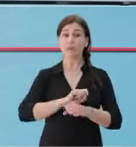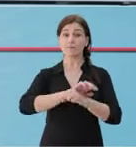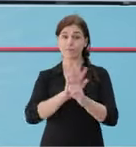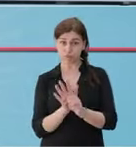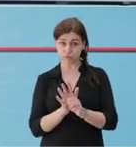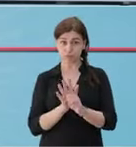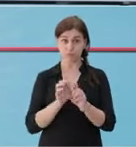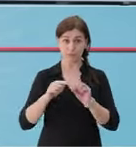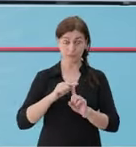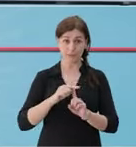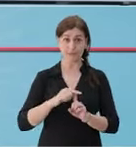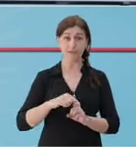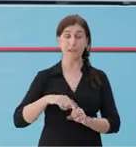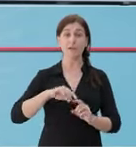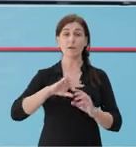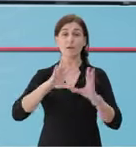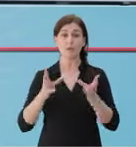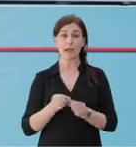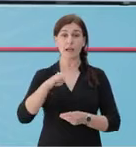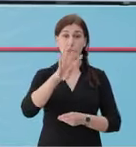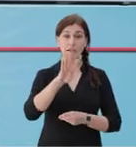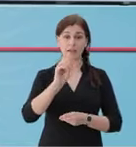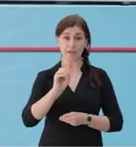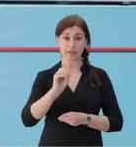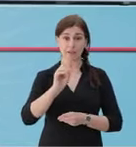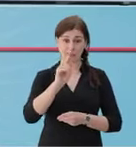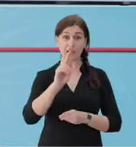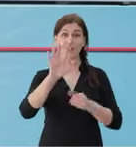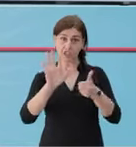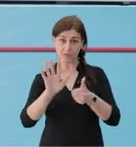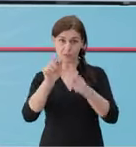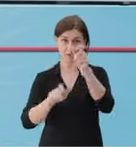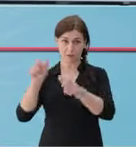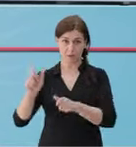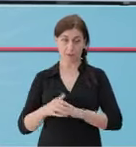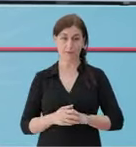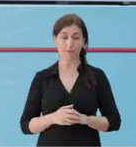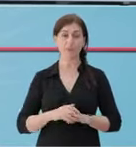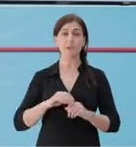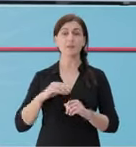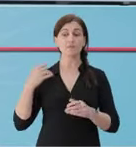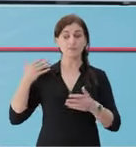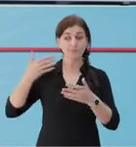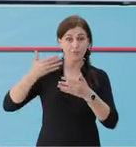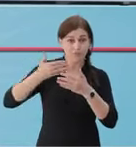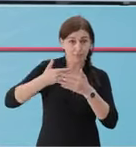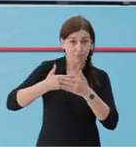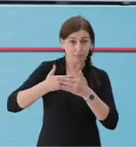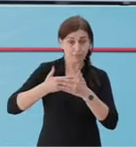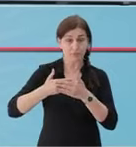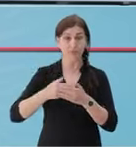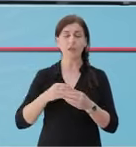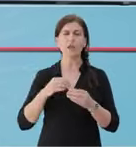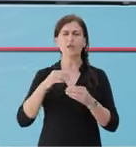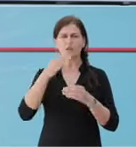tëre janë konfirmuar pozitiv me COVID-19, 416 raste. Duke ndjekur e